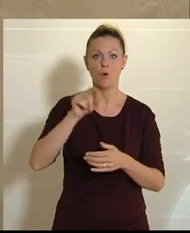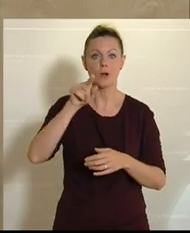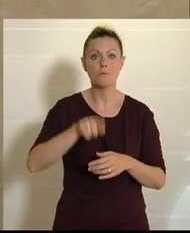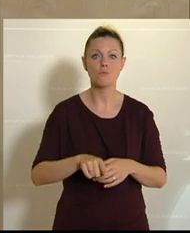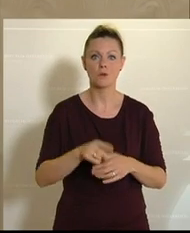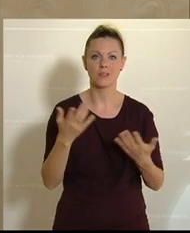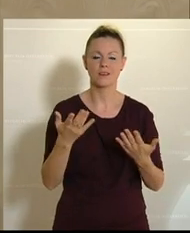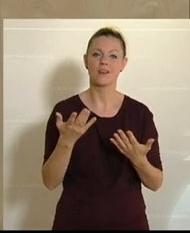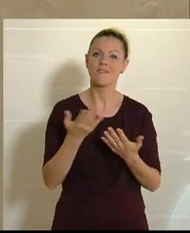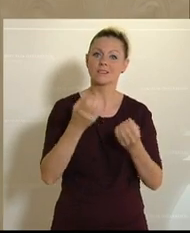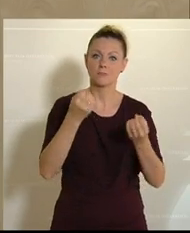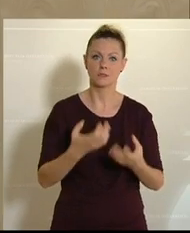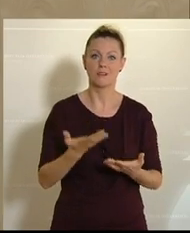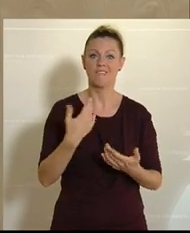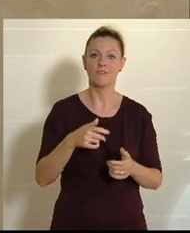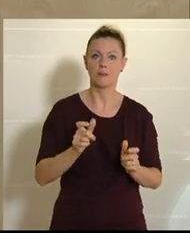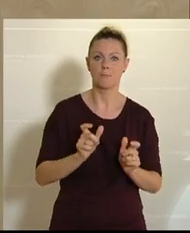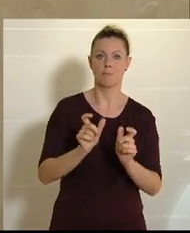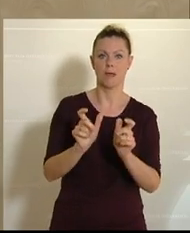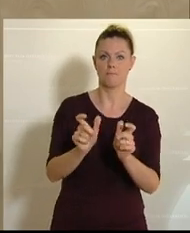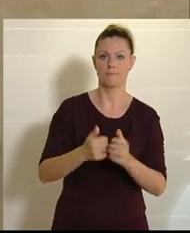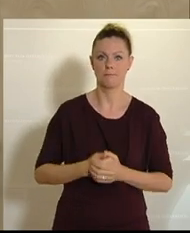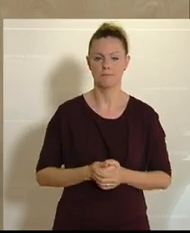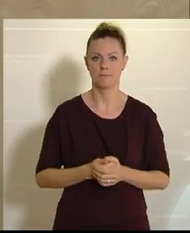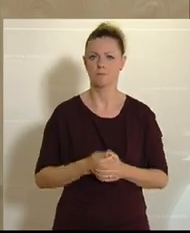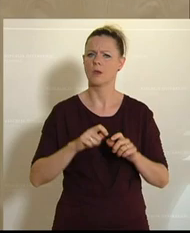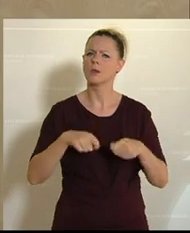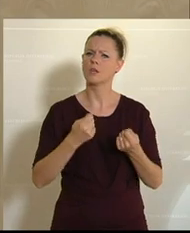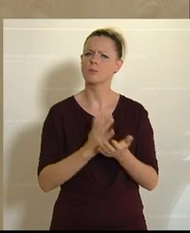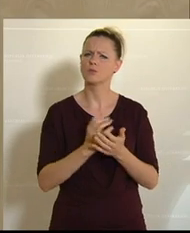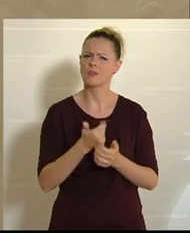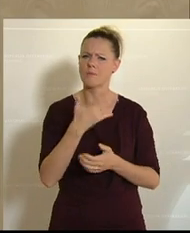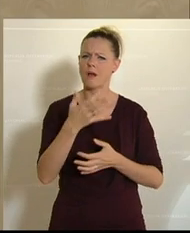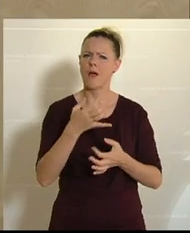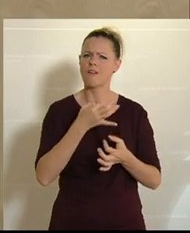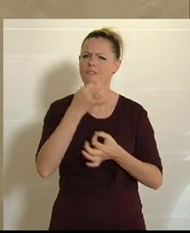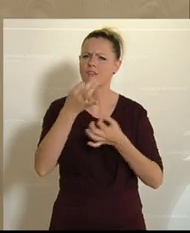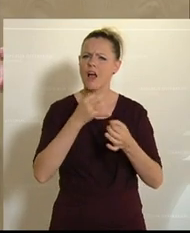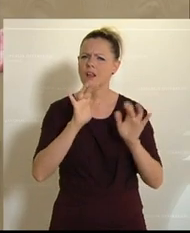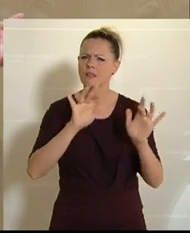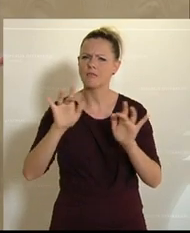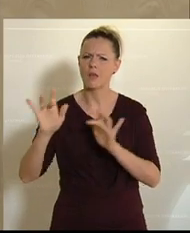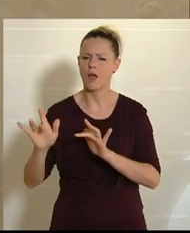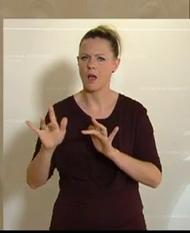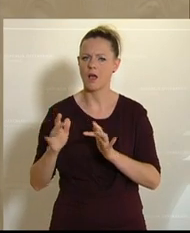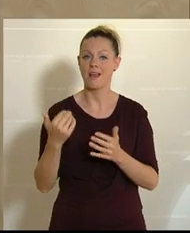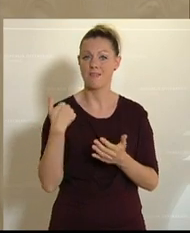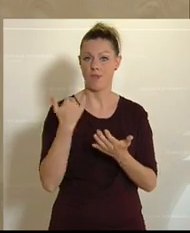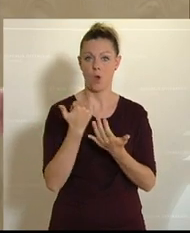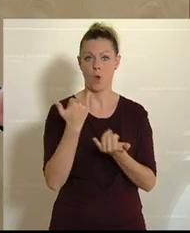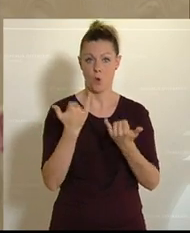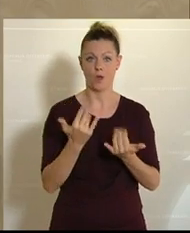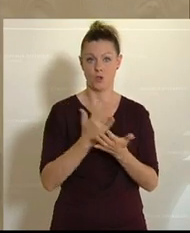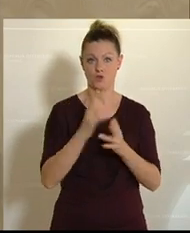passiert ist, verweigern Sie sich wieder. Und es gibt schon einige Fragen, die man sich stellen muss. Und heute ist es schon einmal genannt worden,